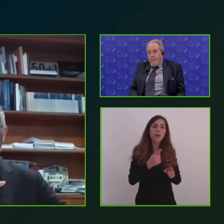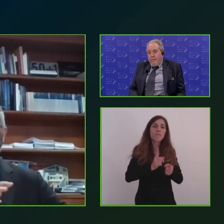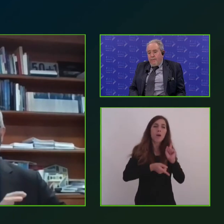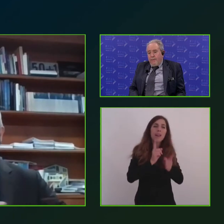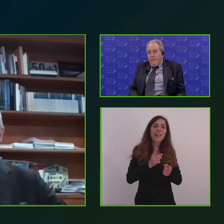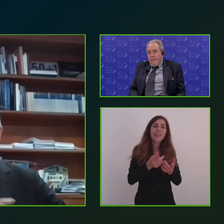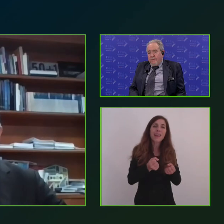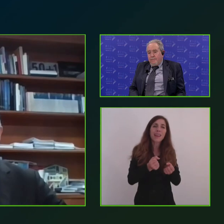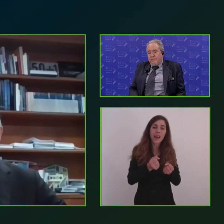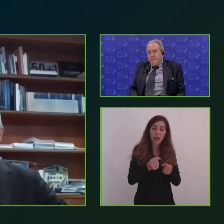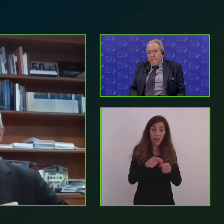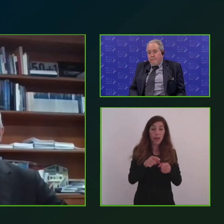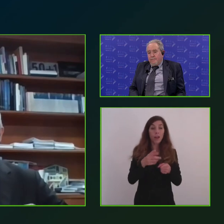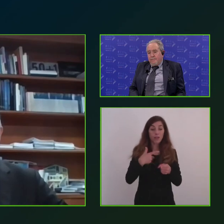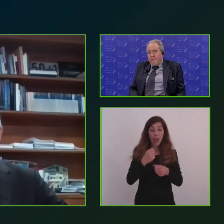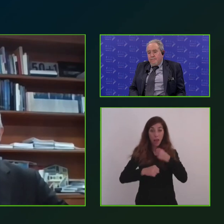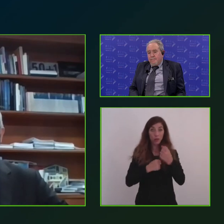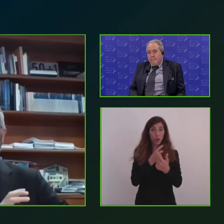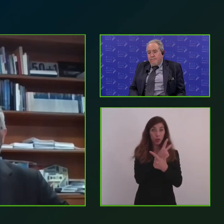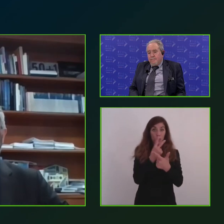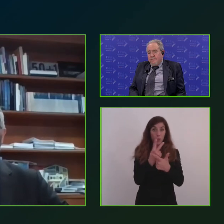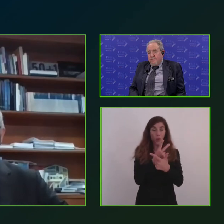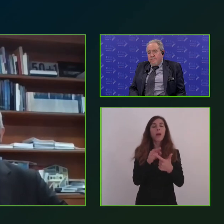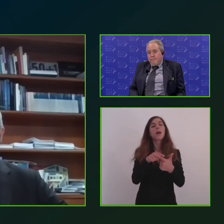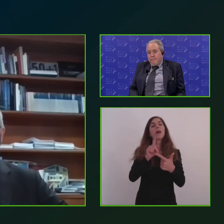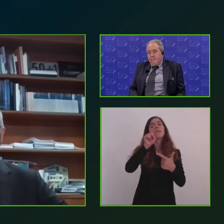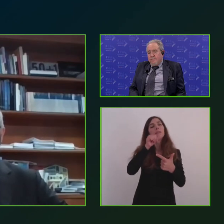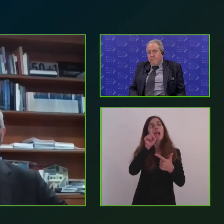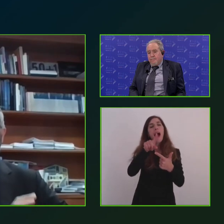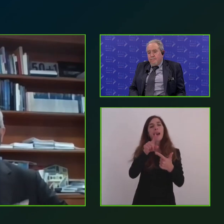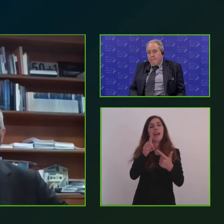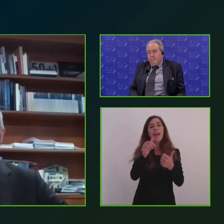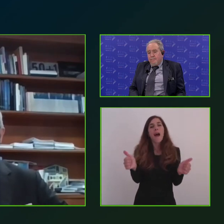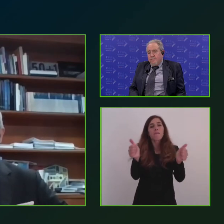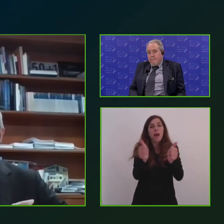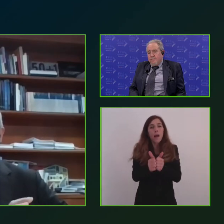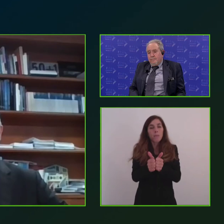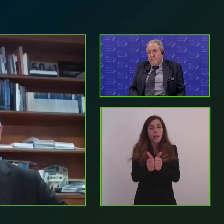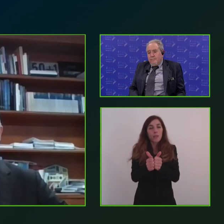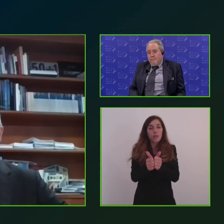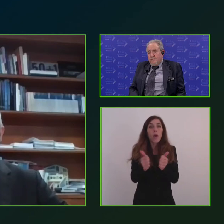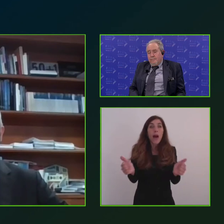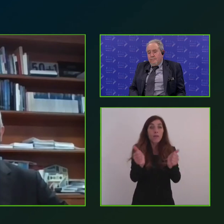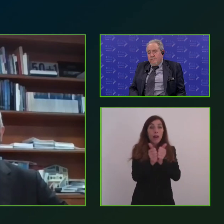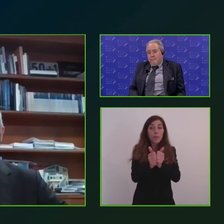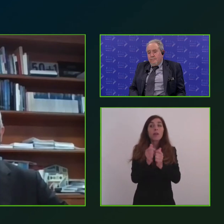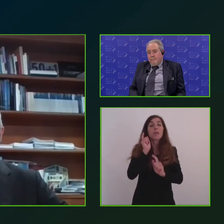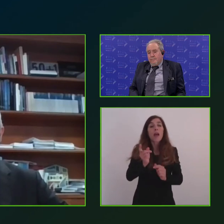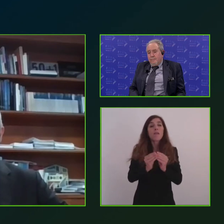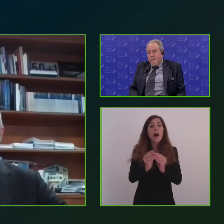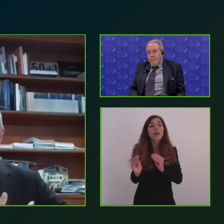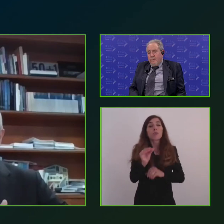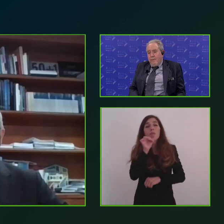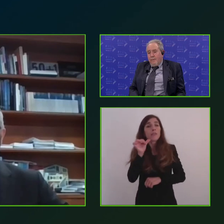accanto a queste due azioni, un'azione di affiancamento che bisogna fare laddove serve e quindi l